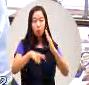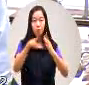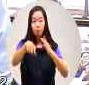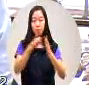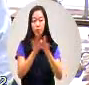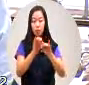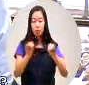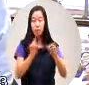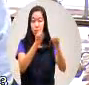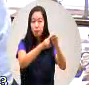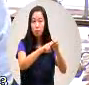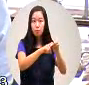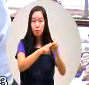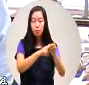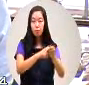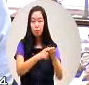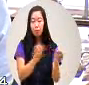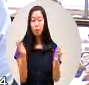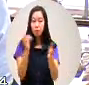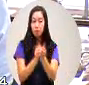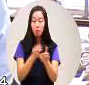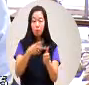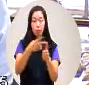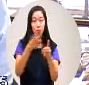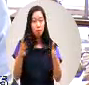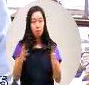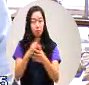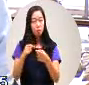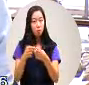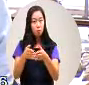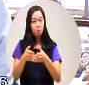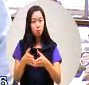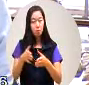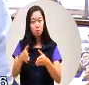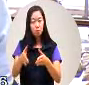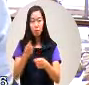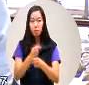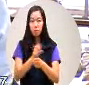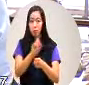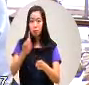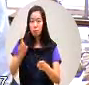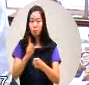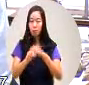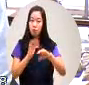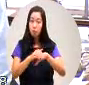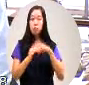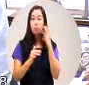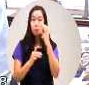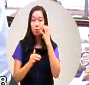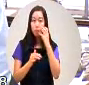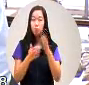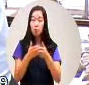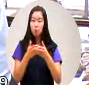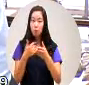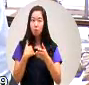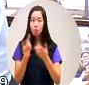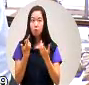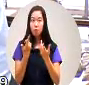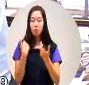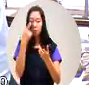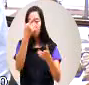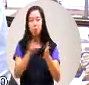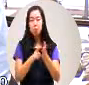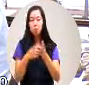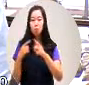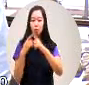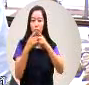那么到了第二期应该要有一些成果出来当天我到活动中心